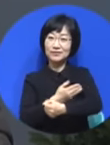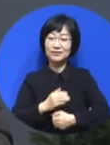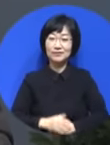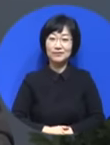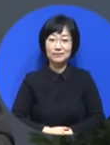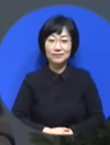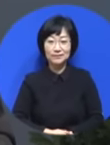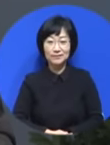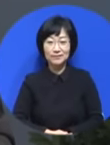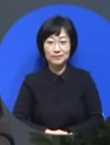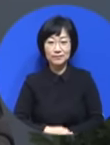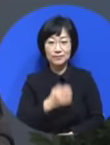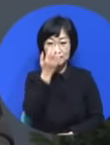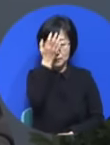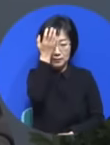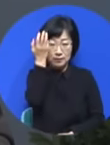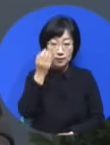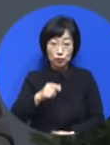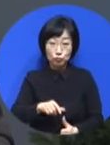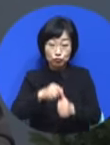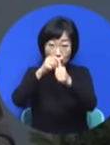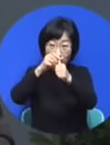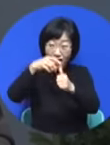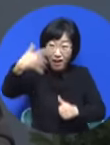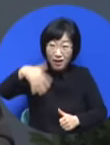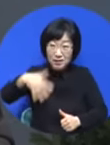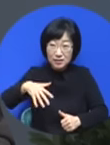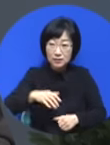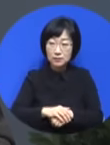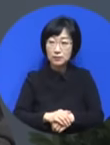구원 못 받은 자는 보고도 몰라요.